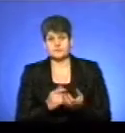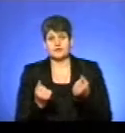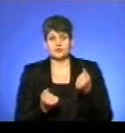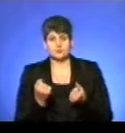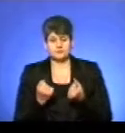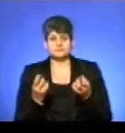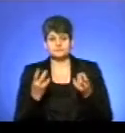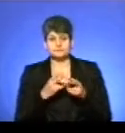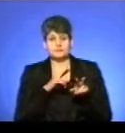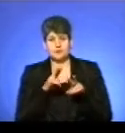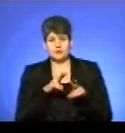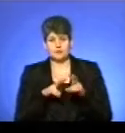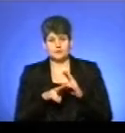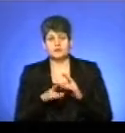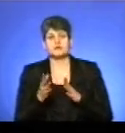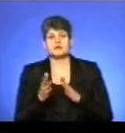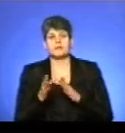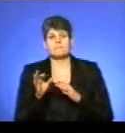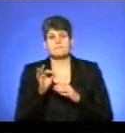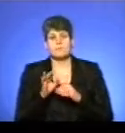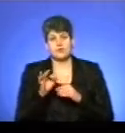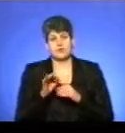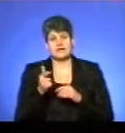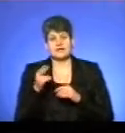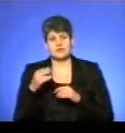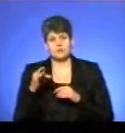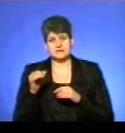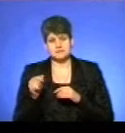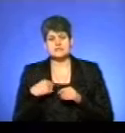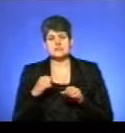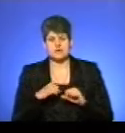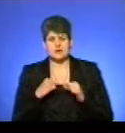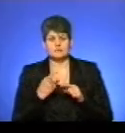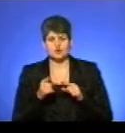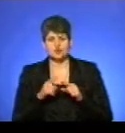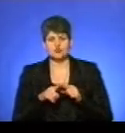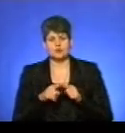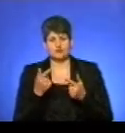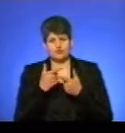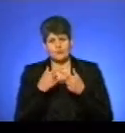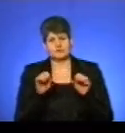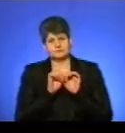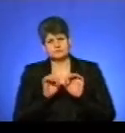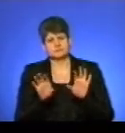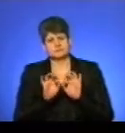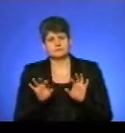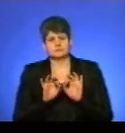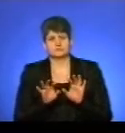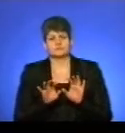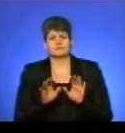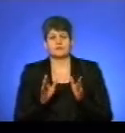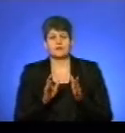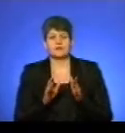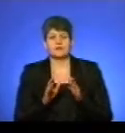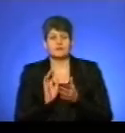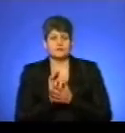дивитися, слідкувати за попередженнями Українського гідроми центру. Ми зараз стараємось оперативно цю інформацію поширювати в мережі інтернет, через засоби